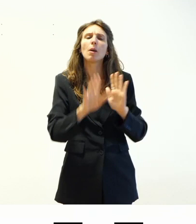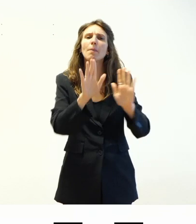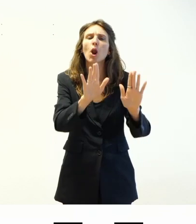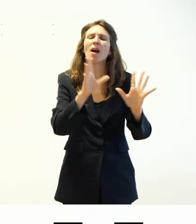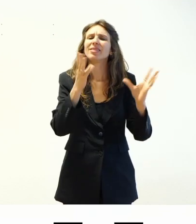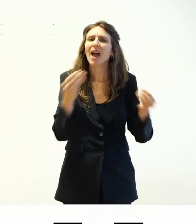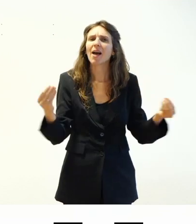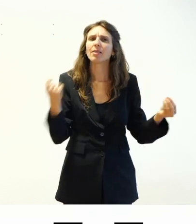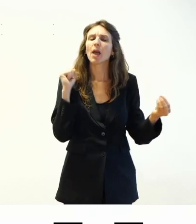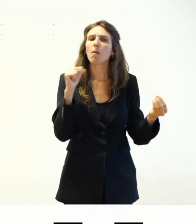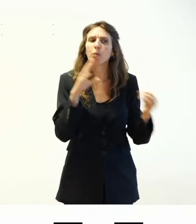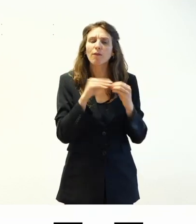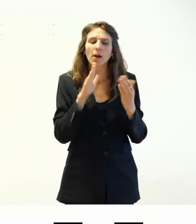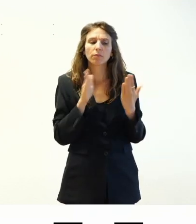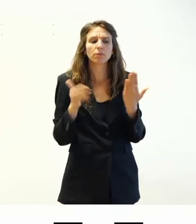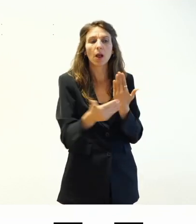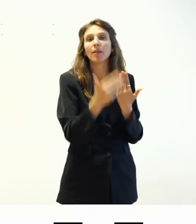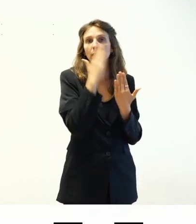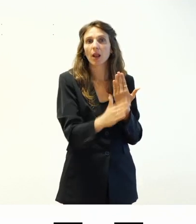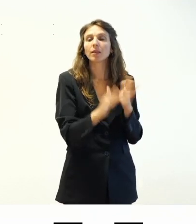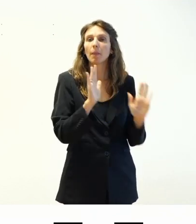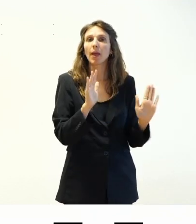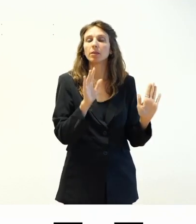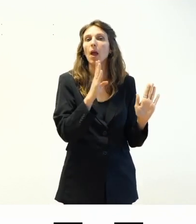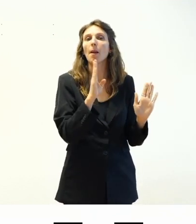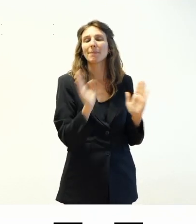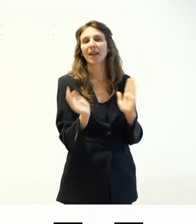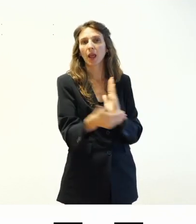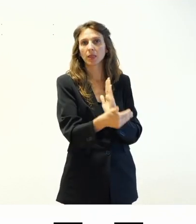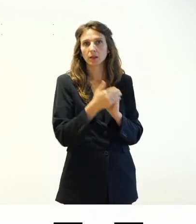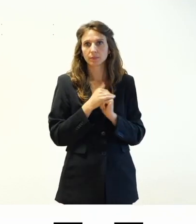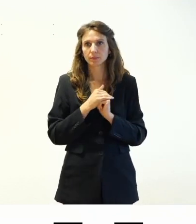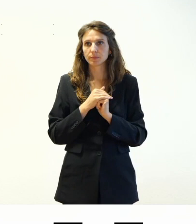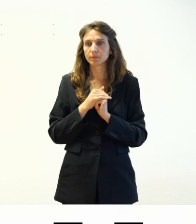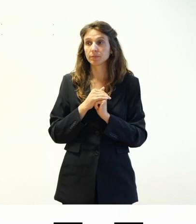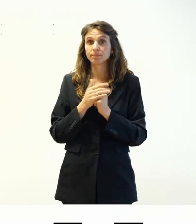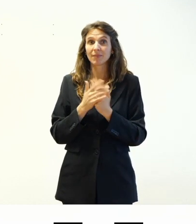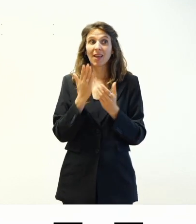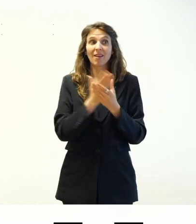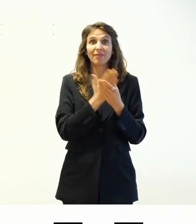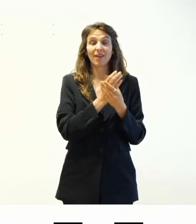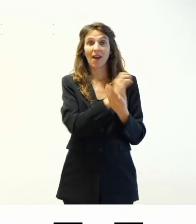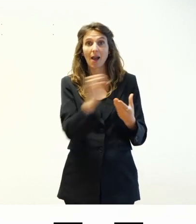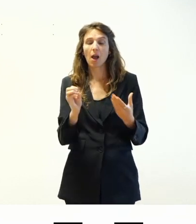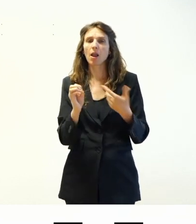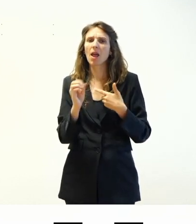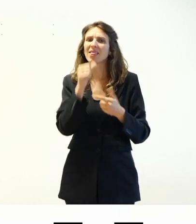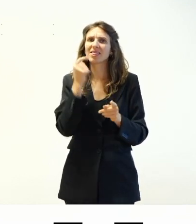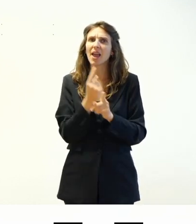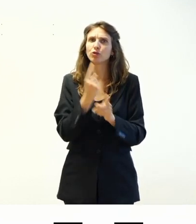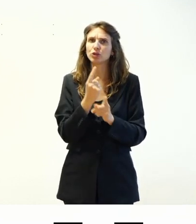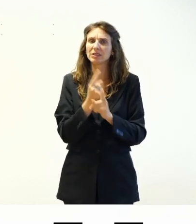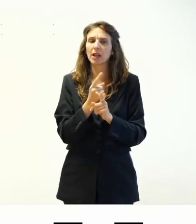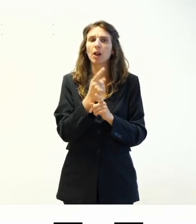cose che si possono fare si possono fare direttamente a livello di back end anche per questi file c'è necessario un file style